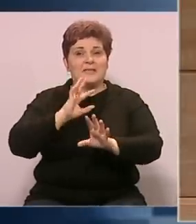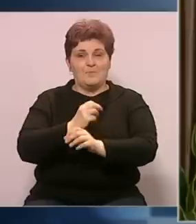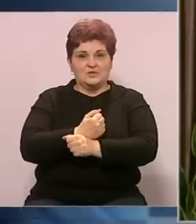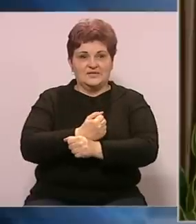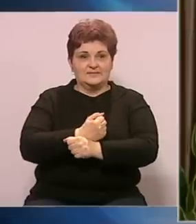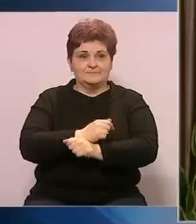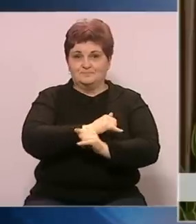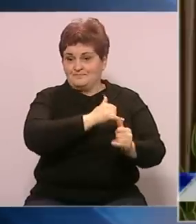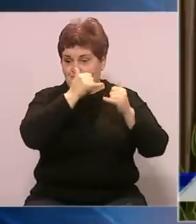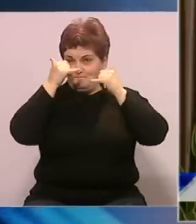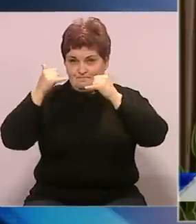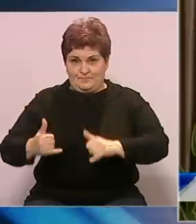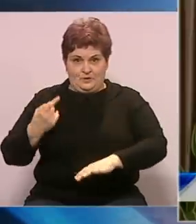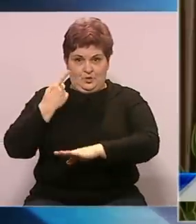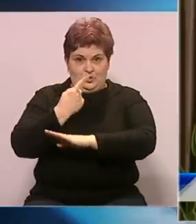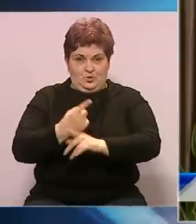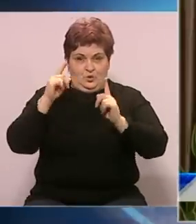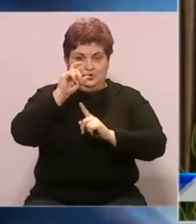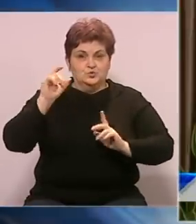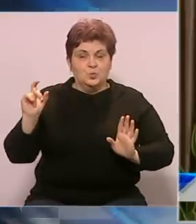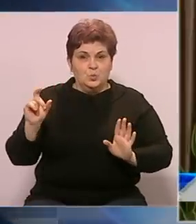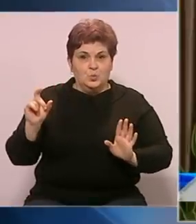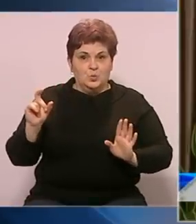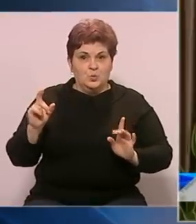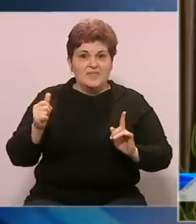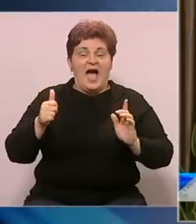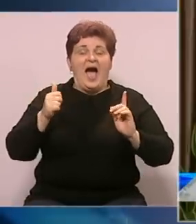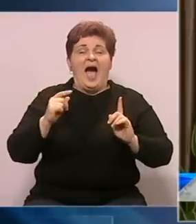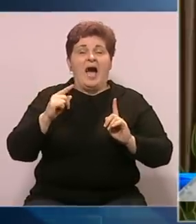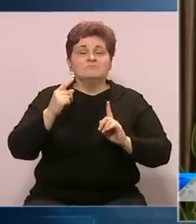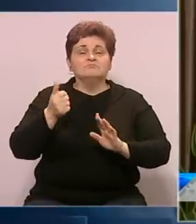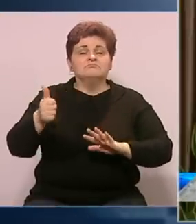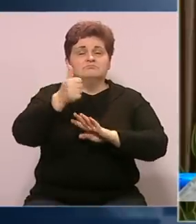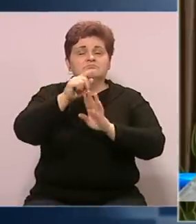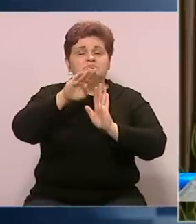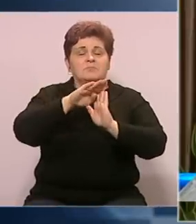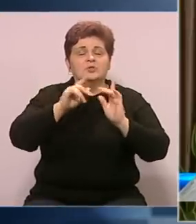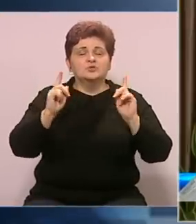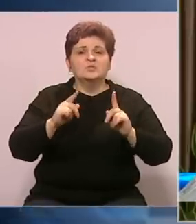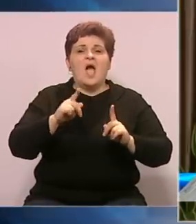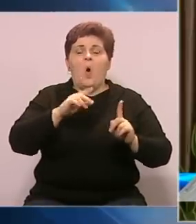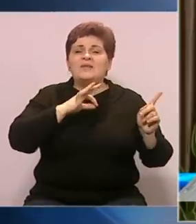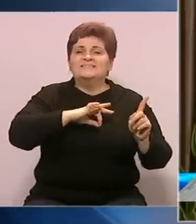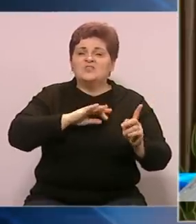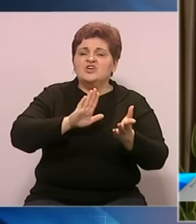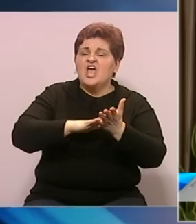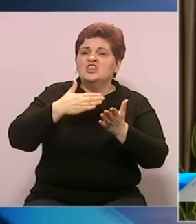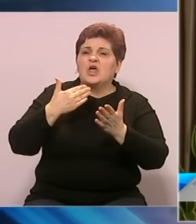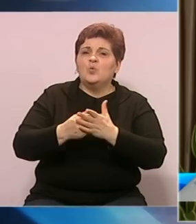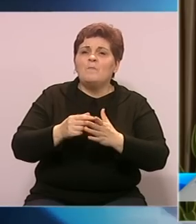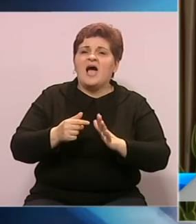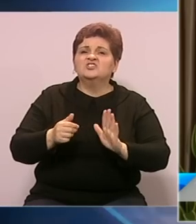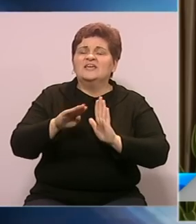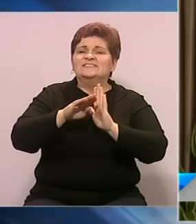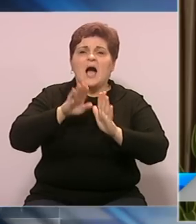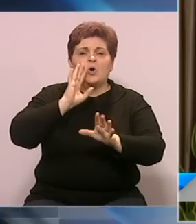Sve dosadašnje odluke Ustavnog suda, a Ustavni sud je taj koji je zadužen da tumači Ustav Bosne i Hercegovine, a ne